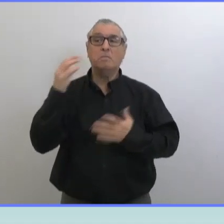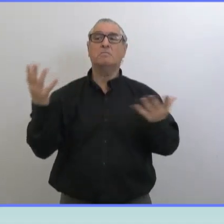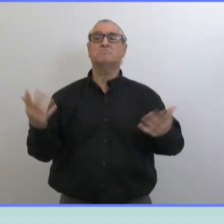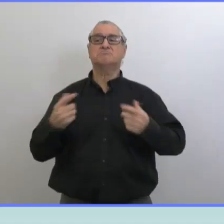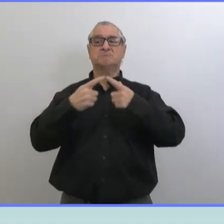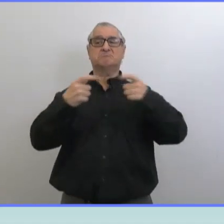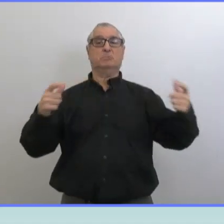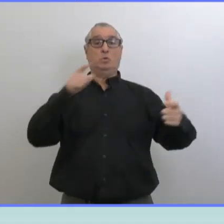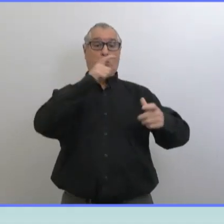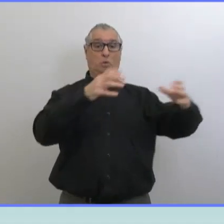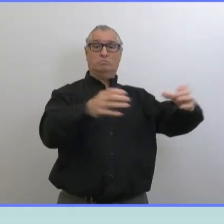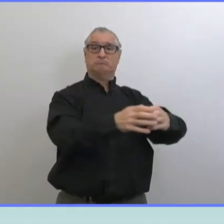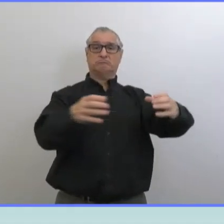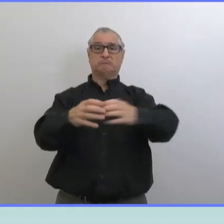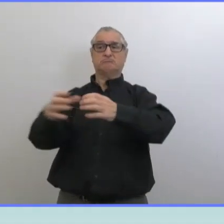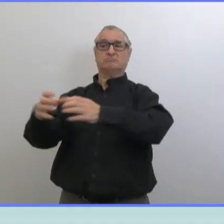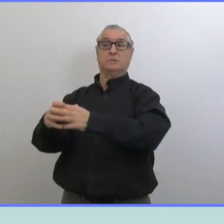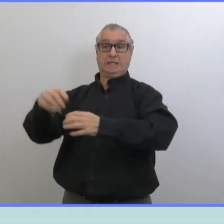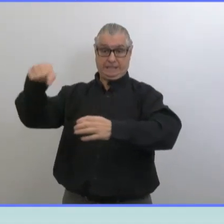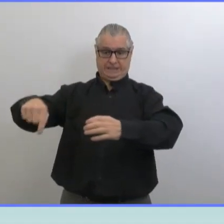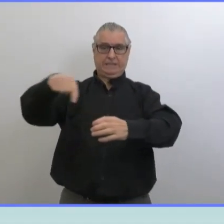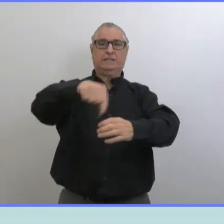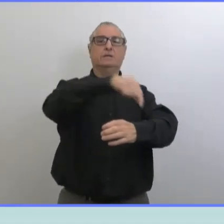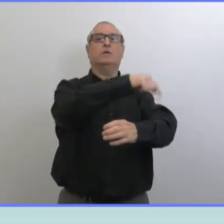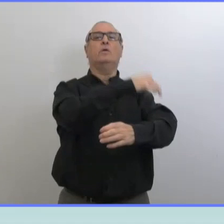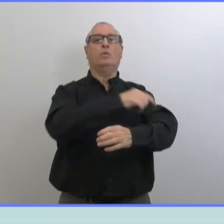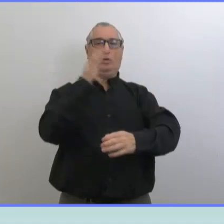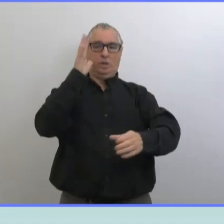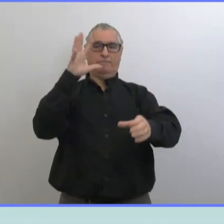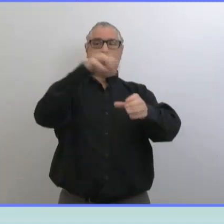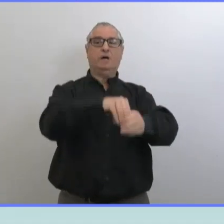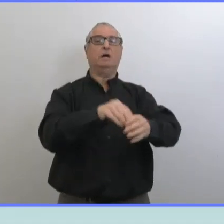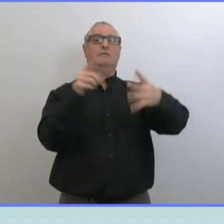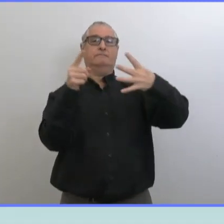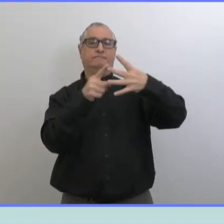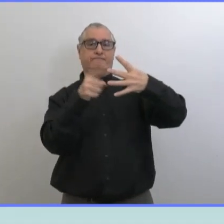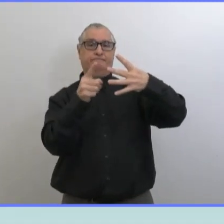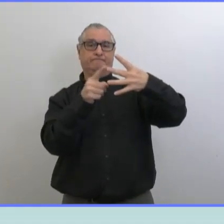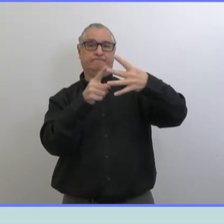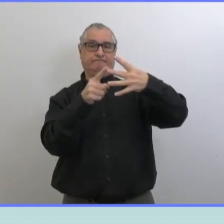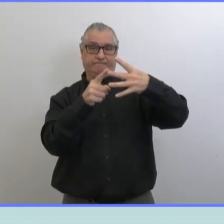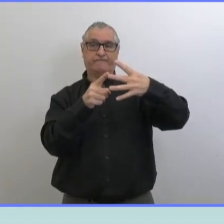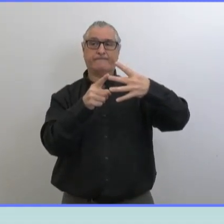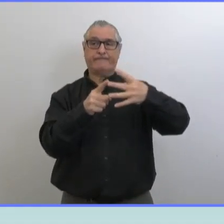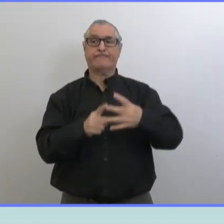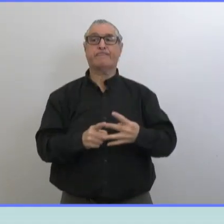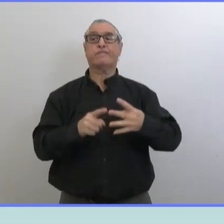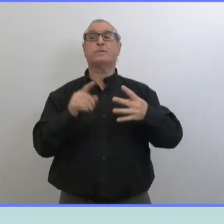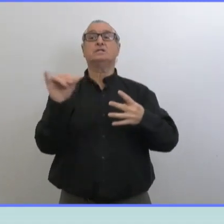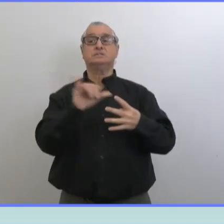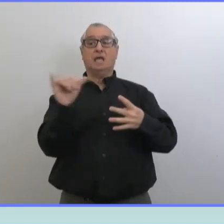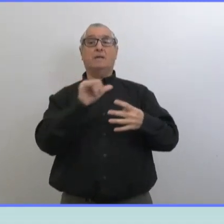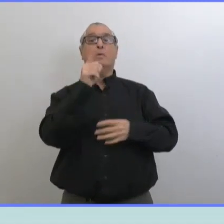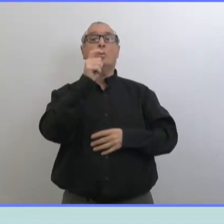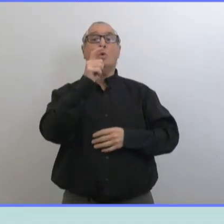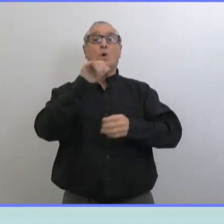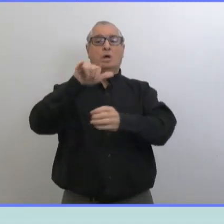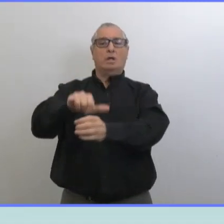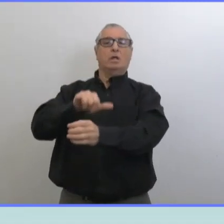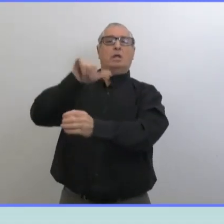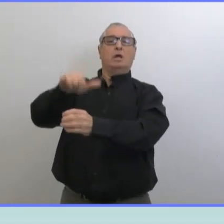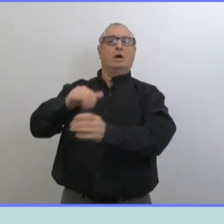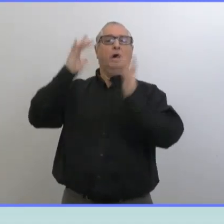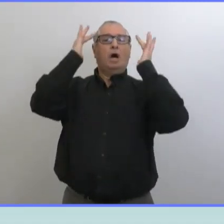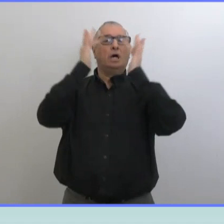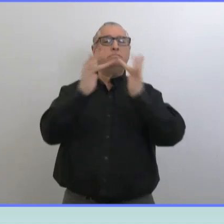Une fois que les foyers de soins auront fini d'être immunisés, nos équipes vont aller dans